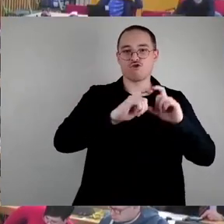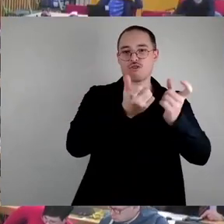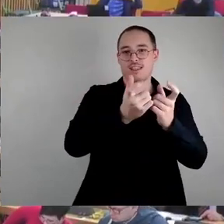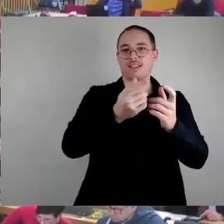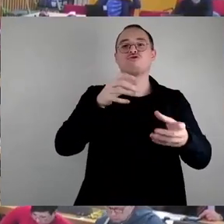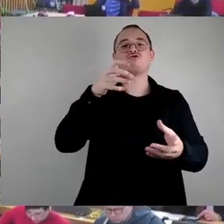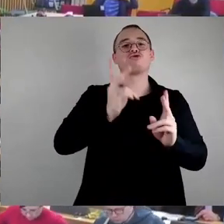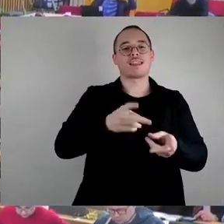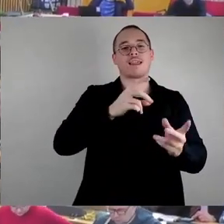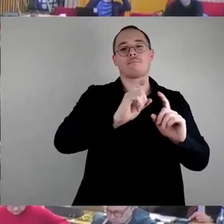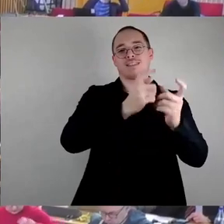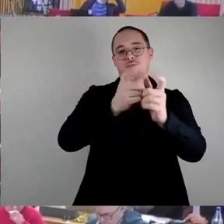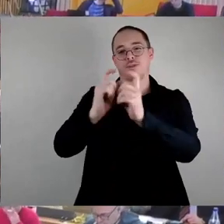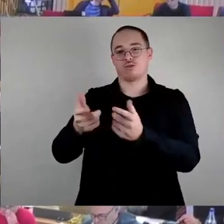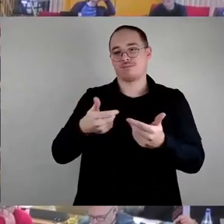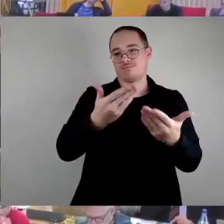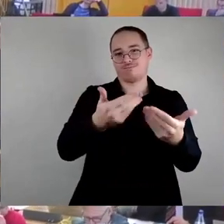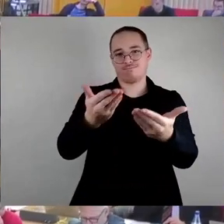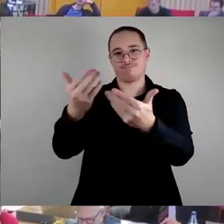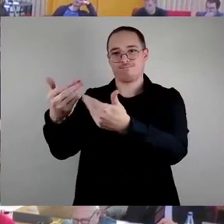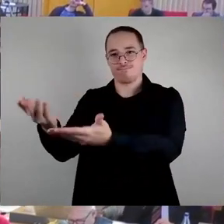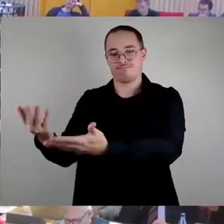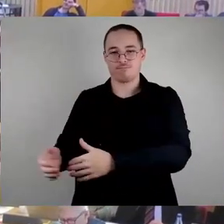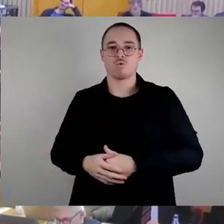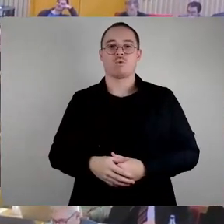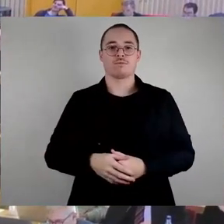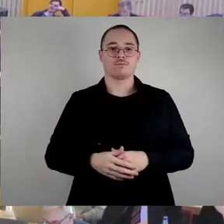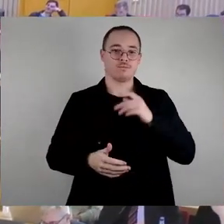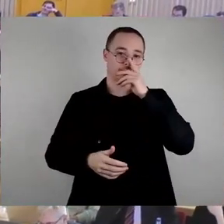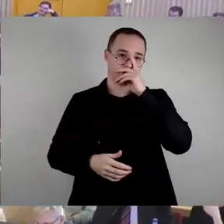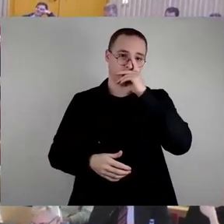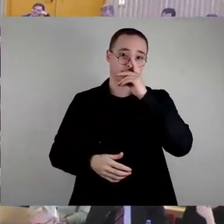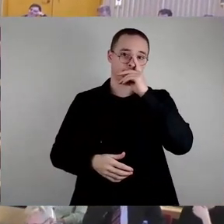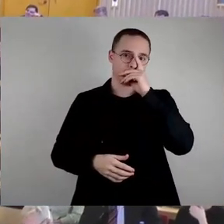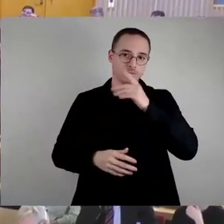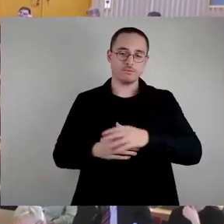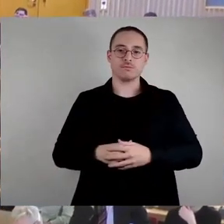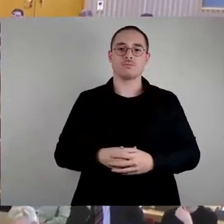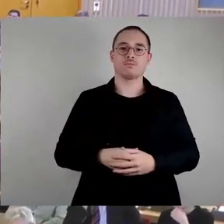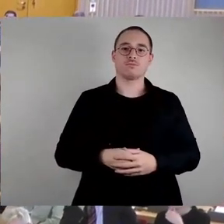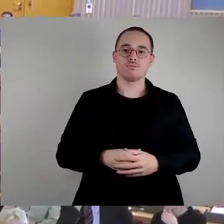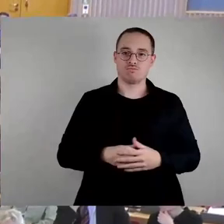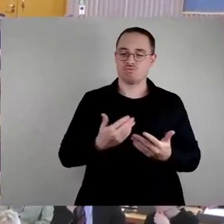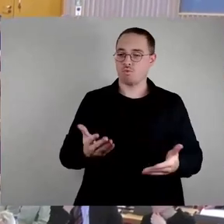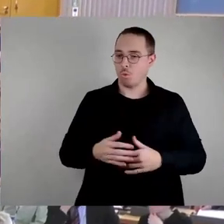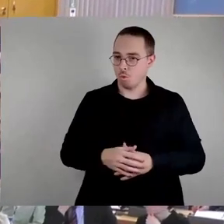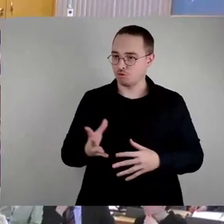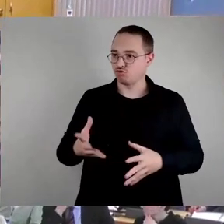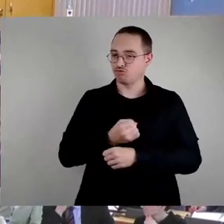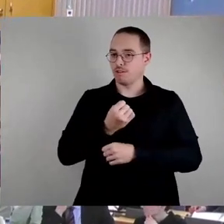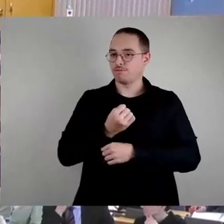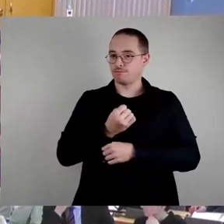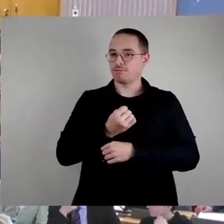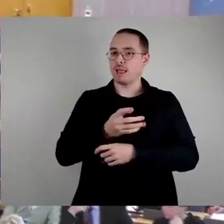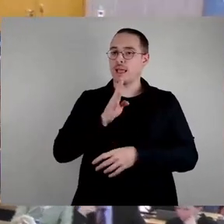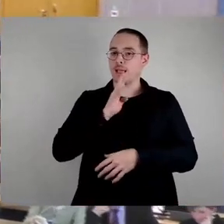Es war ein gelungener Beitrag, in dem wir eine vorher abgearbeitete Rednerliste wieder neu gefüllt haben. Herr Engel zunächst und dann Herr